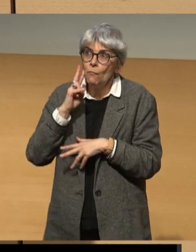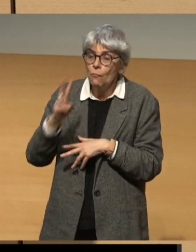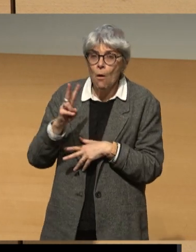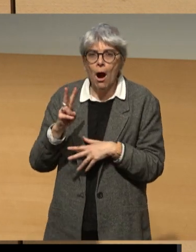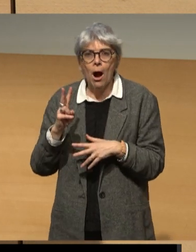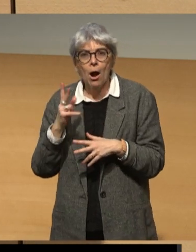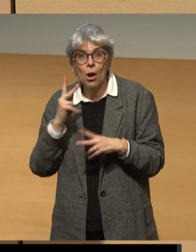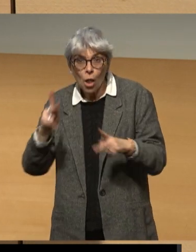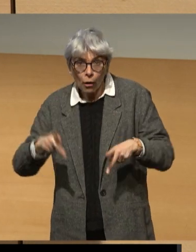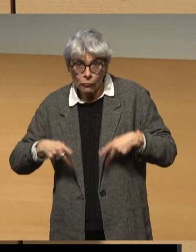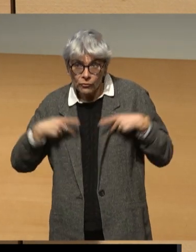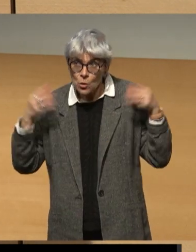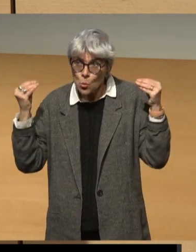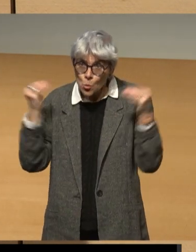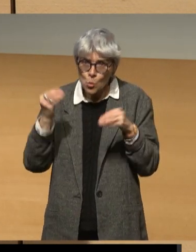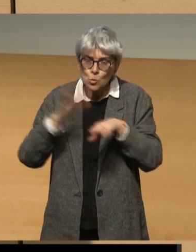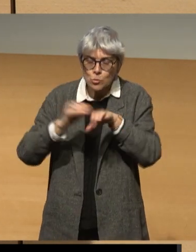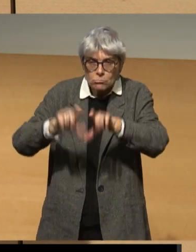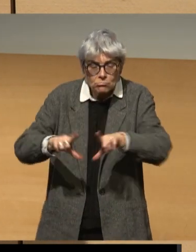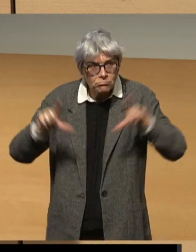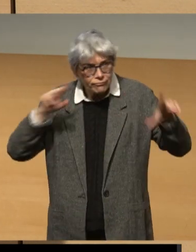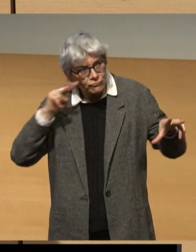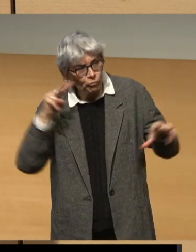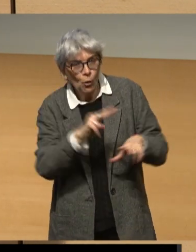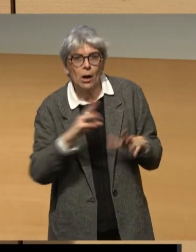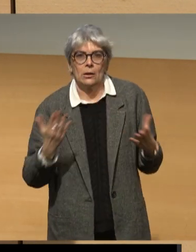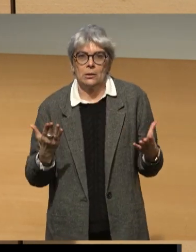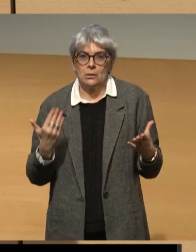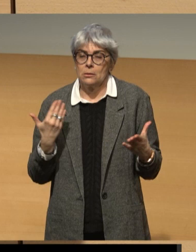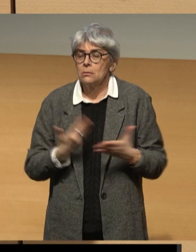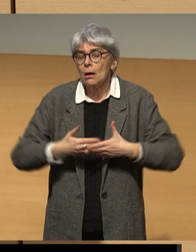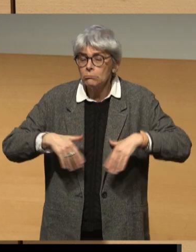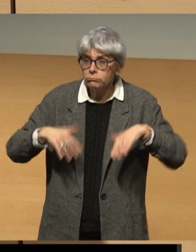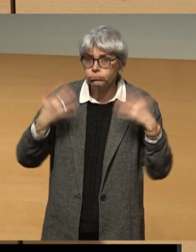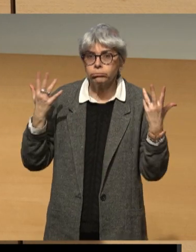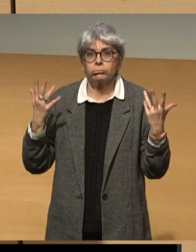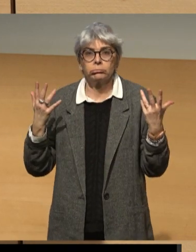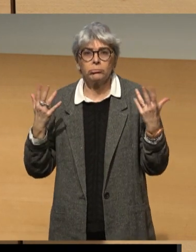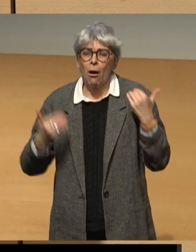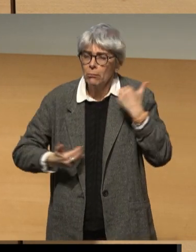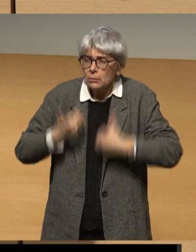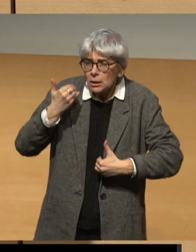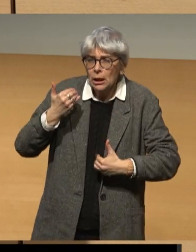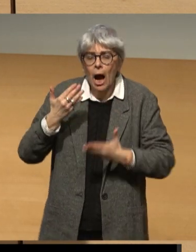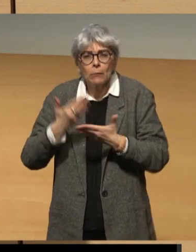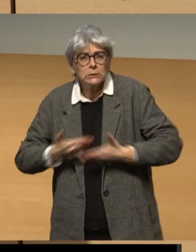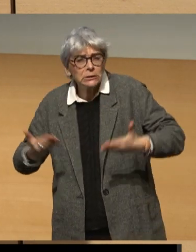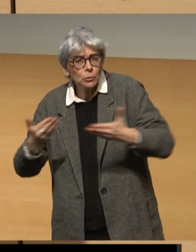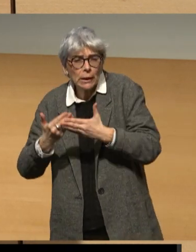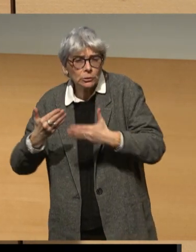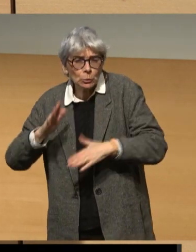reflétée à l'écran et ceci, quel que soit leur handicap ou leur situation.